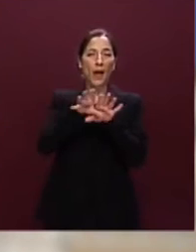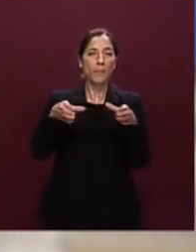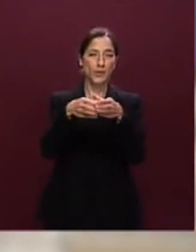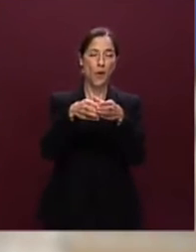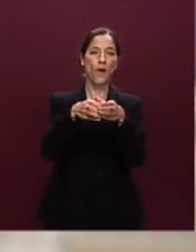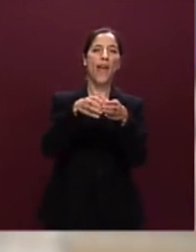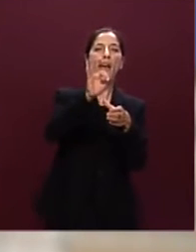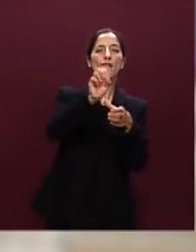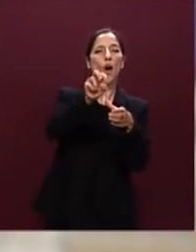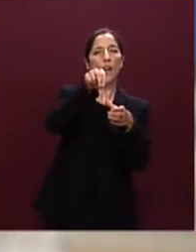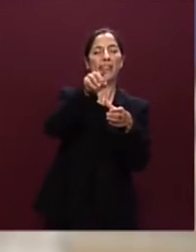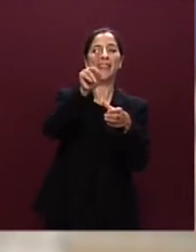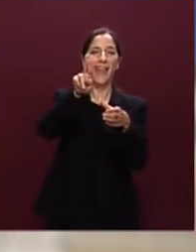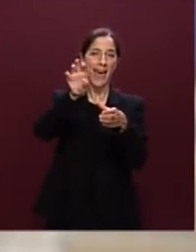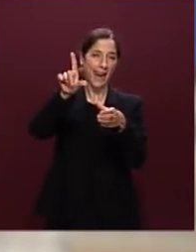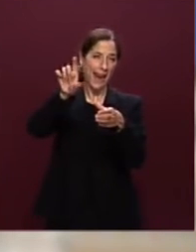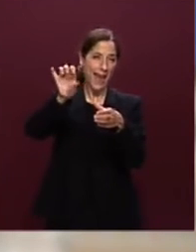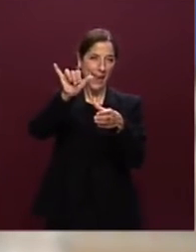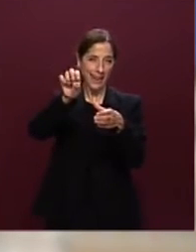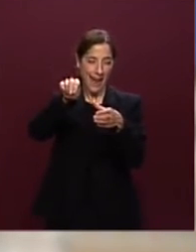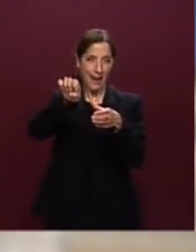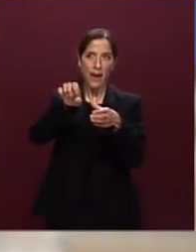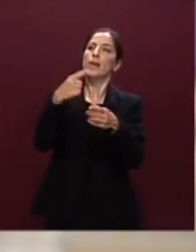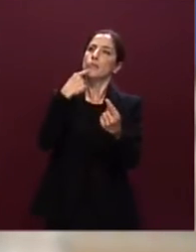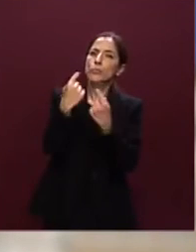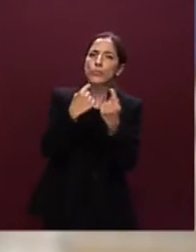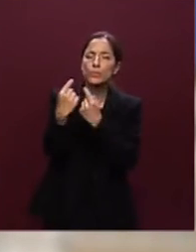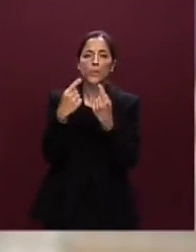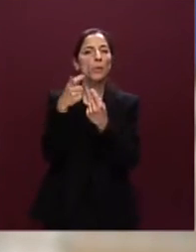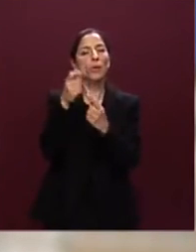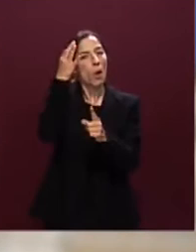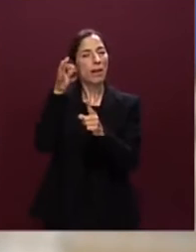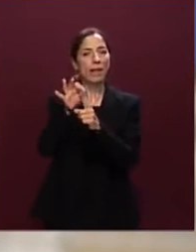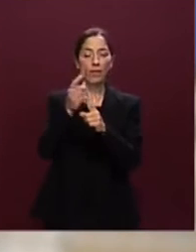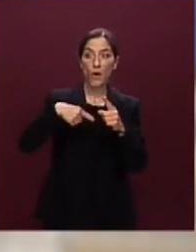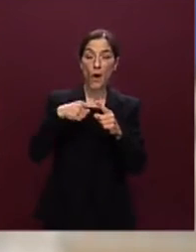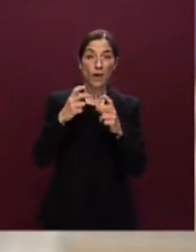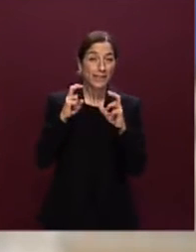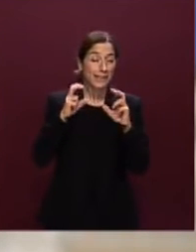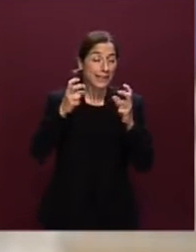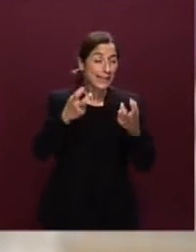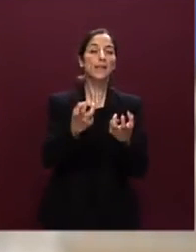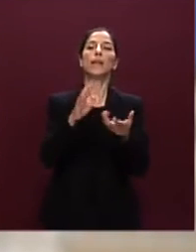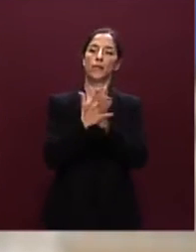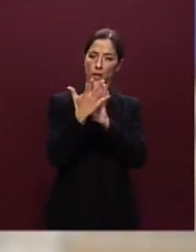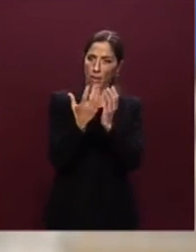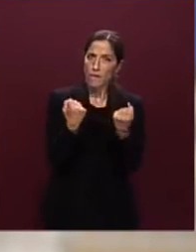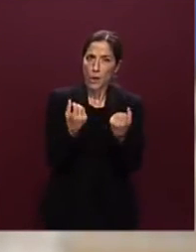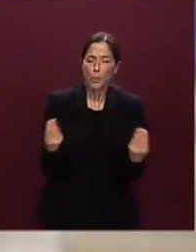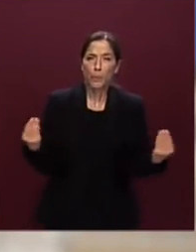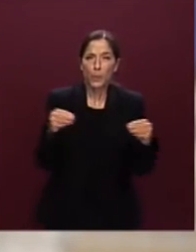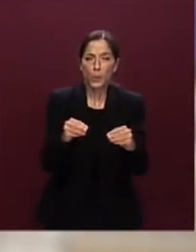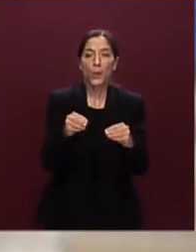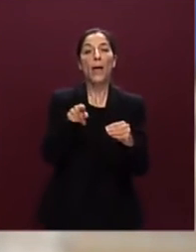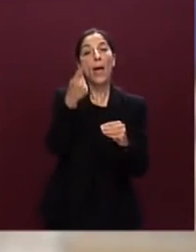rafforzare il percorso che noi stiamo mettendo in campo e per attuare uno degli elementi fondamentali che ha rappresentato un